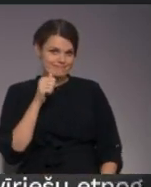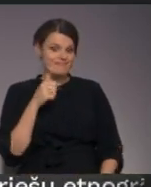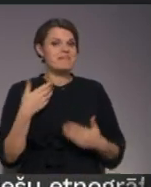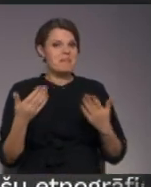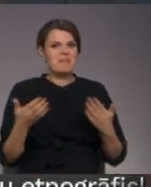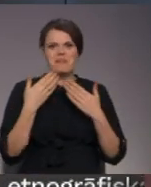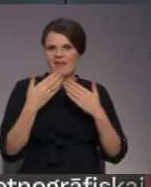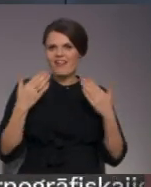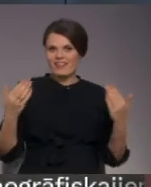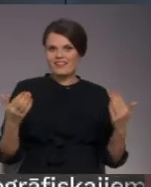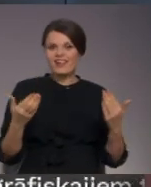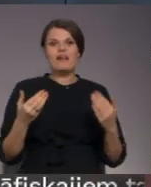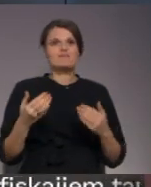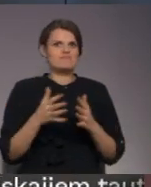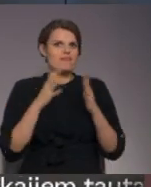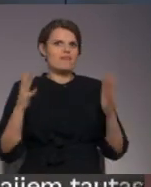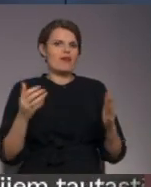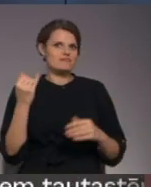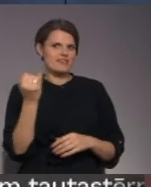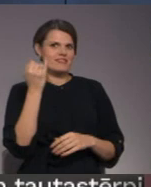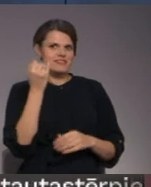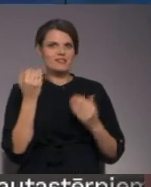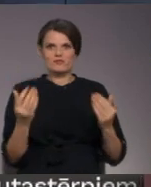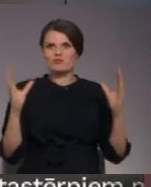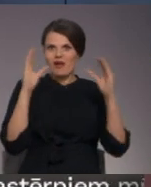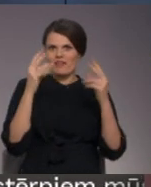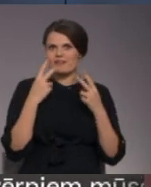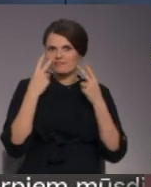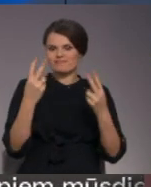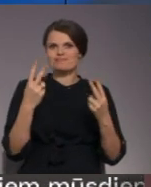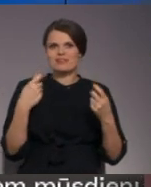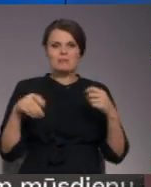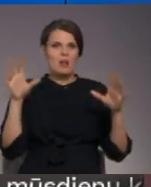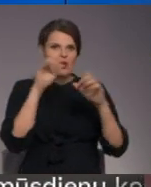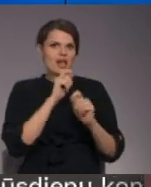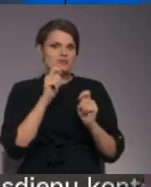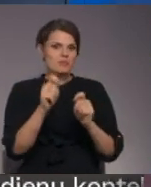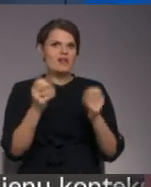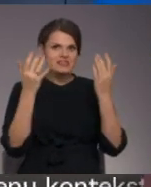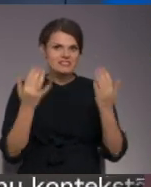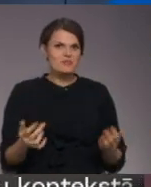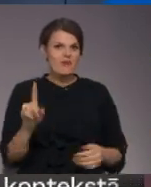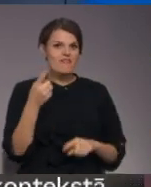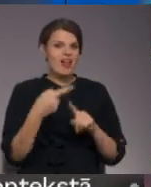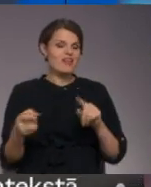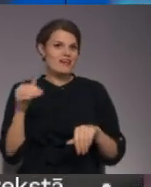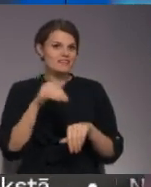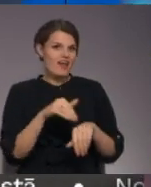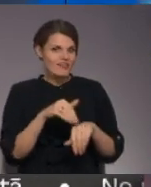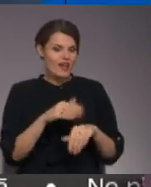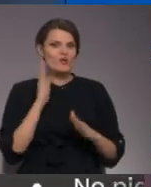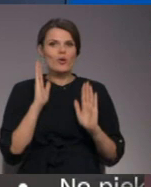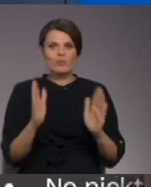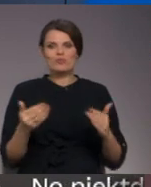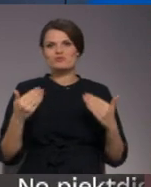Paldies, Henriet. Tā tad gana daudzi intrigu, lai šovakar skatītos spēlmeni naktas balvas ceremonija, un es vēlreiz atgādināšu, ka tā